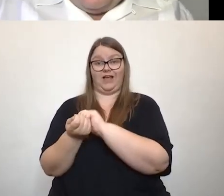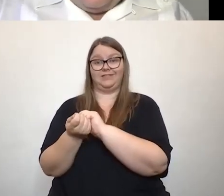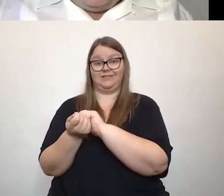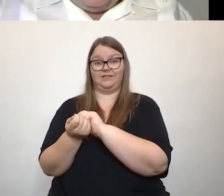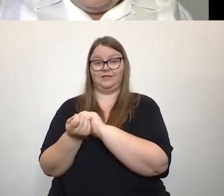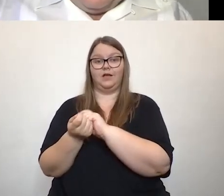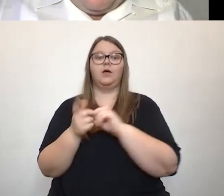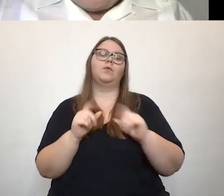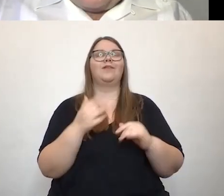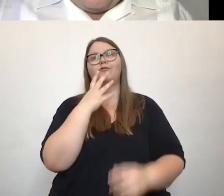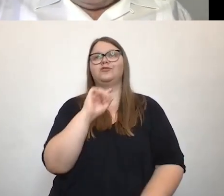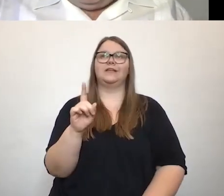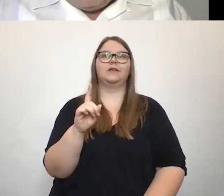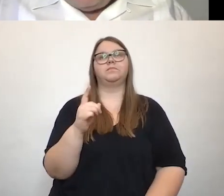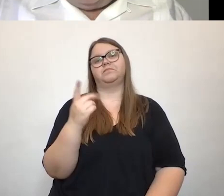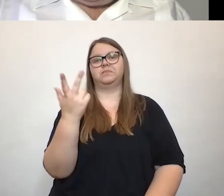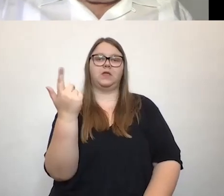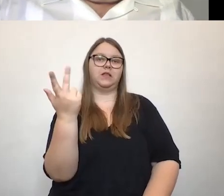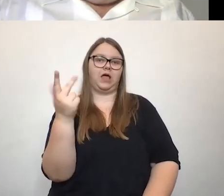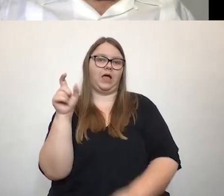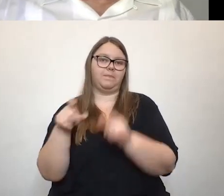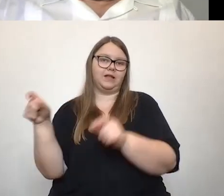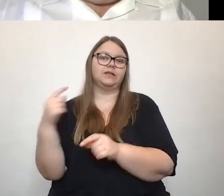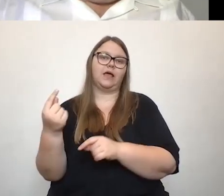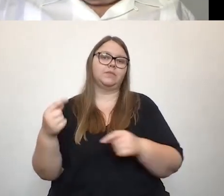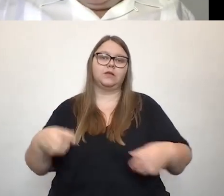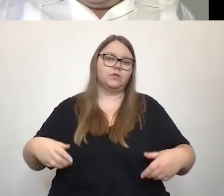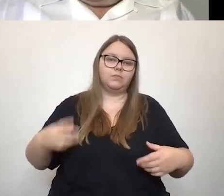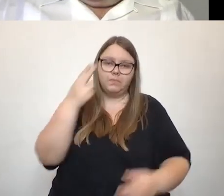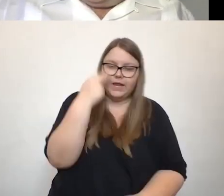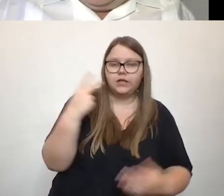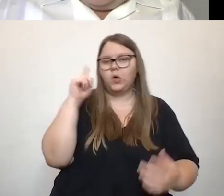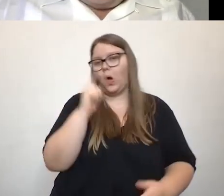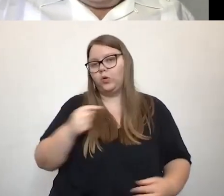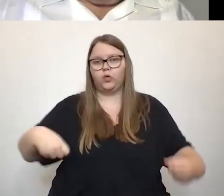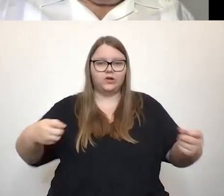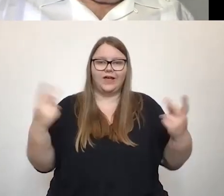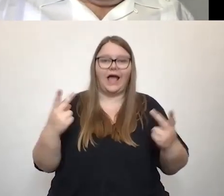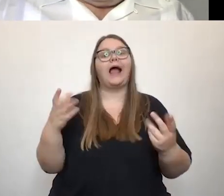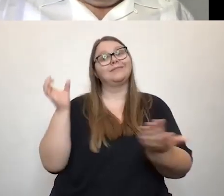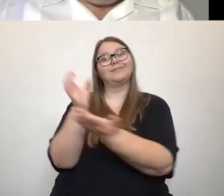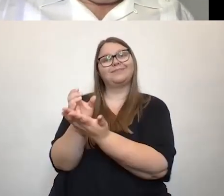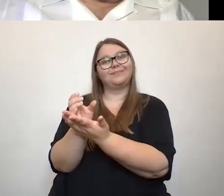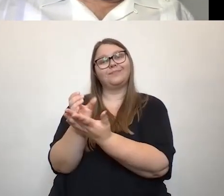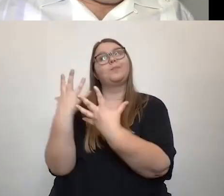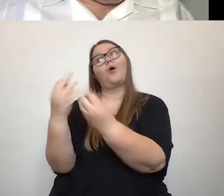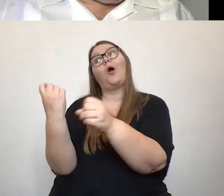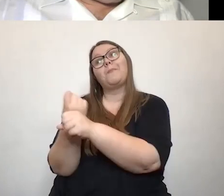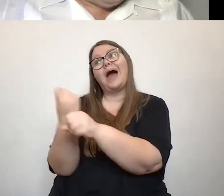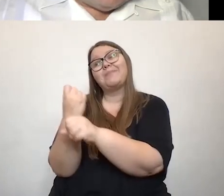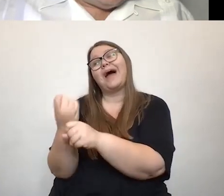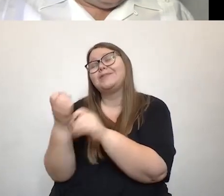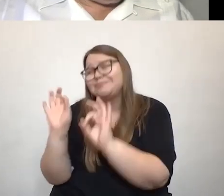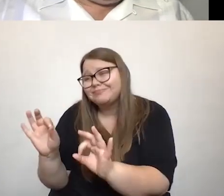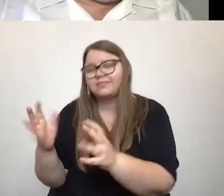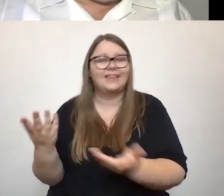jetzt zwei, drei Herren oder Damen und Wollsche oder Blind oder Gehörlust beschäftige, darum dreht sich es gar nicht, es dreht sich darum, dass wir eben wirklich ein